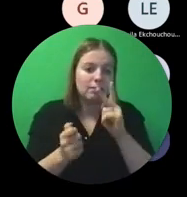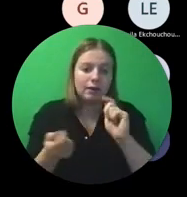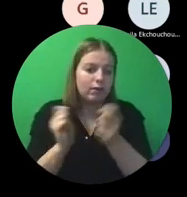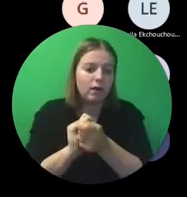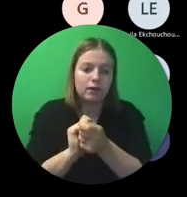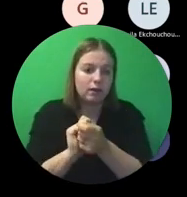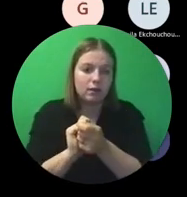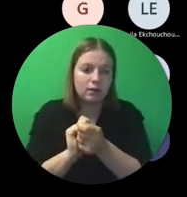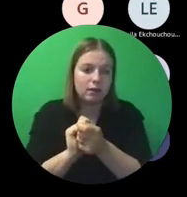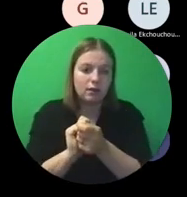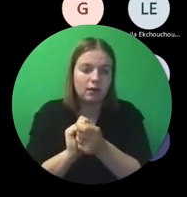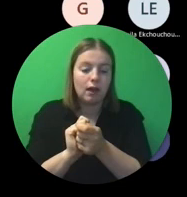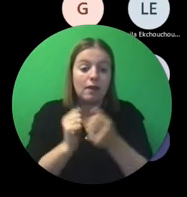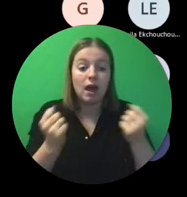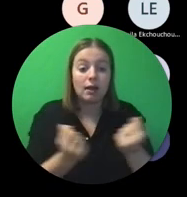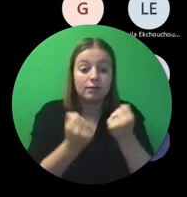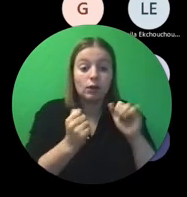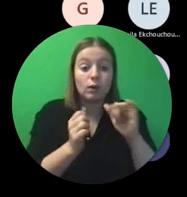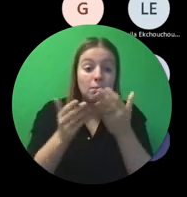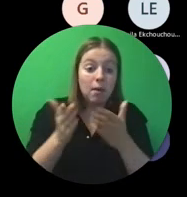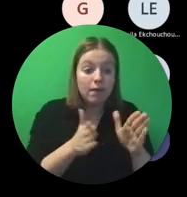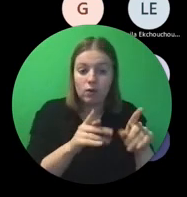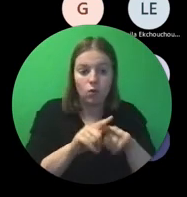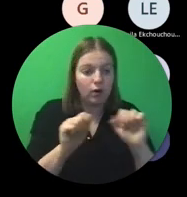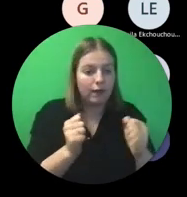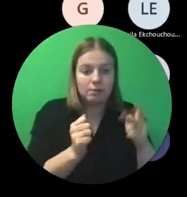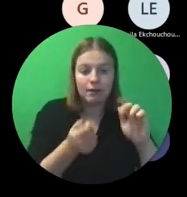veranderd. En ook niet meer aan de activiteiten die gepland zijn.